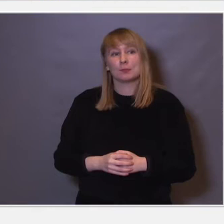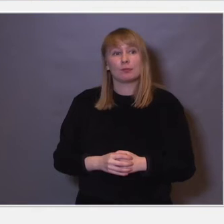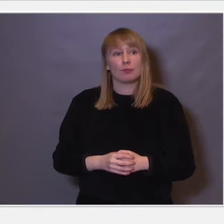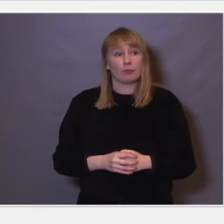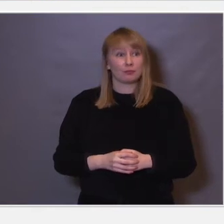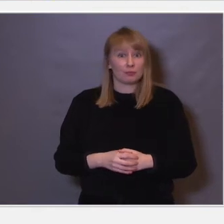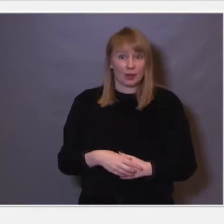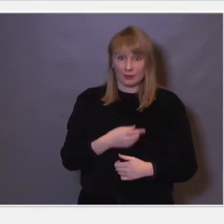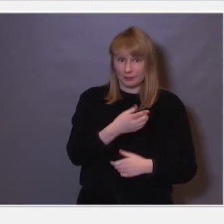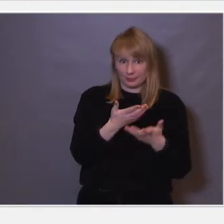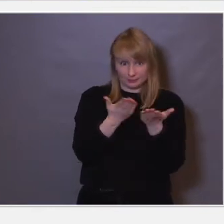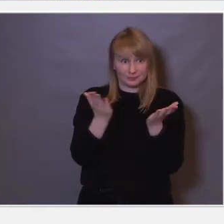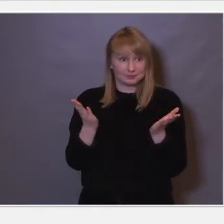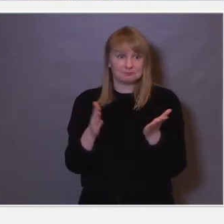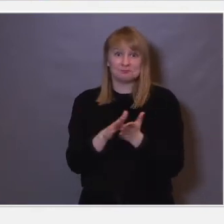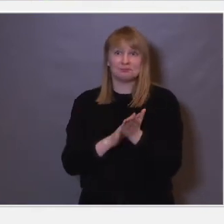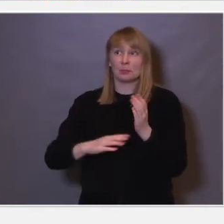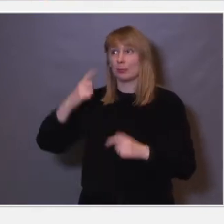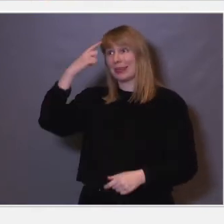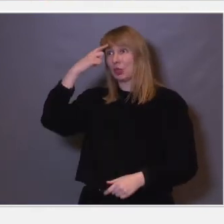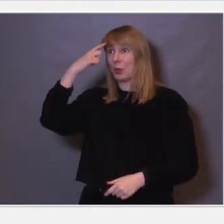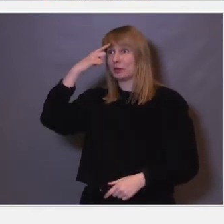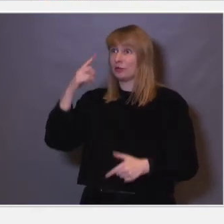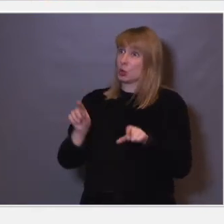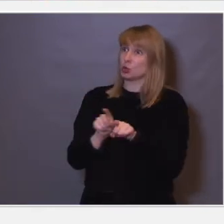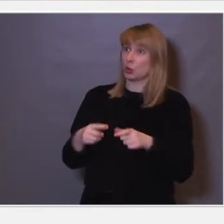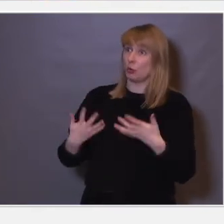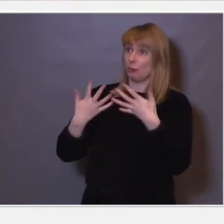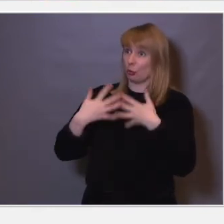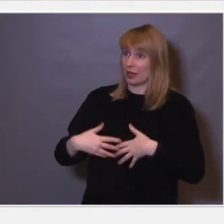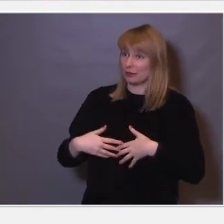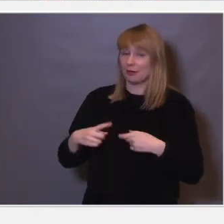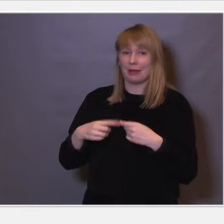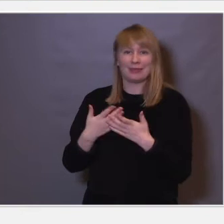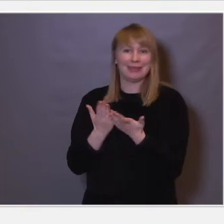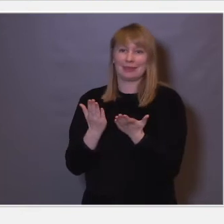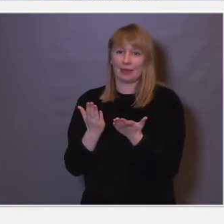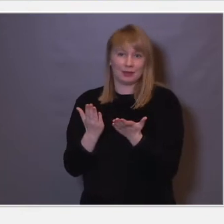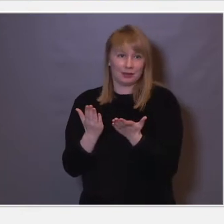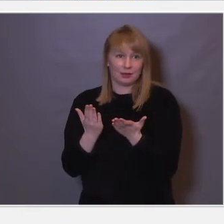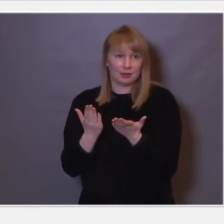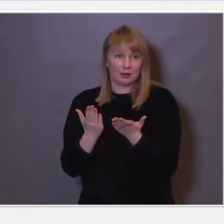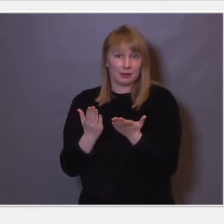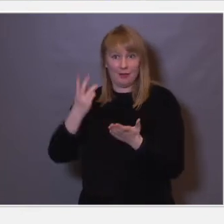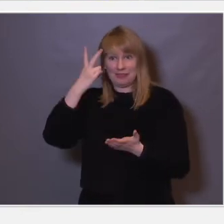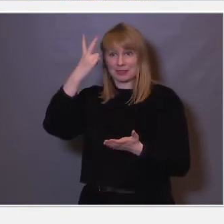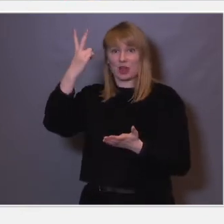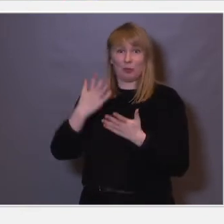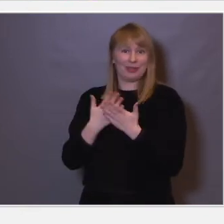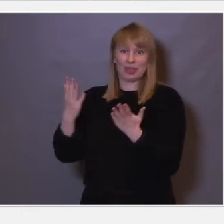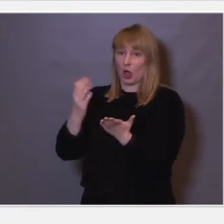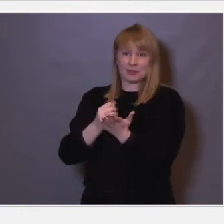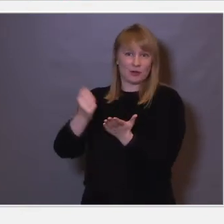Dere kan være veldig intuitivt at det er sånn, men det er faktisk ikke så... I hvert fall i vitenskapen var det ikke helt